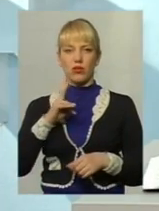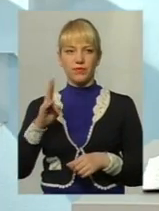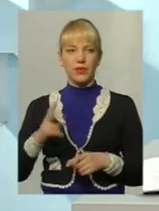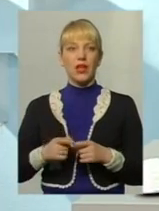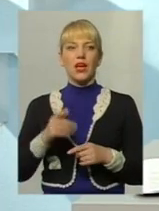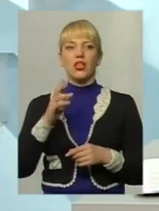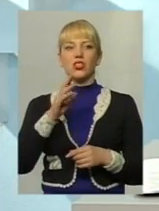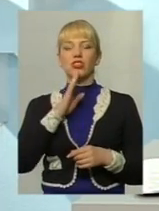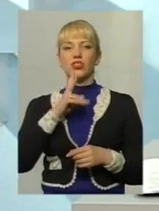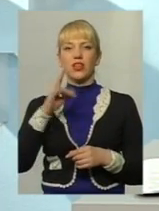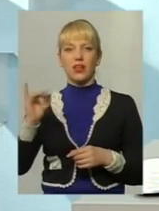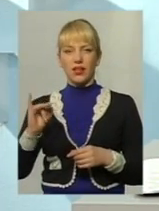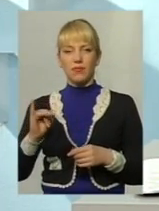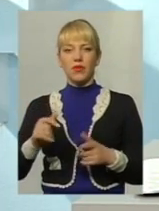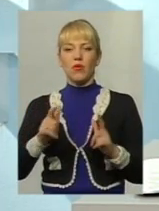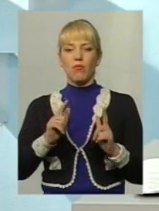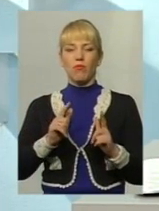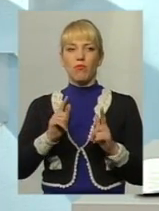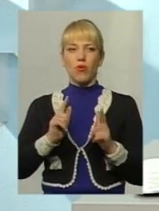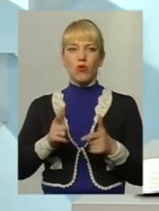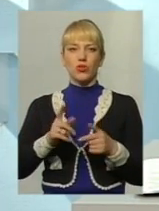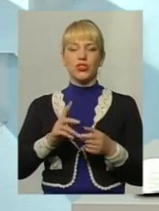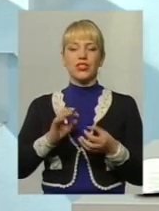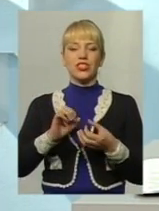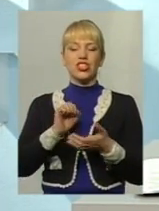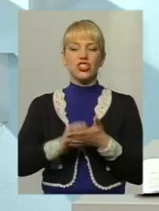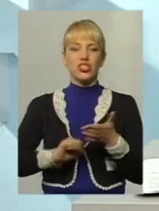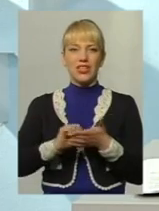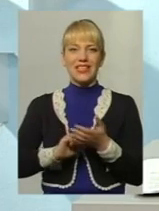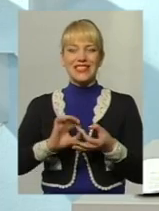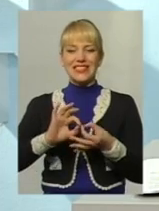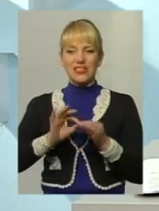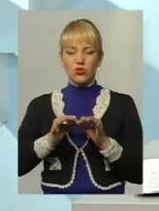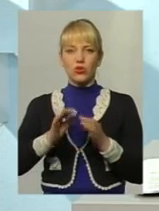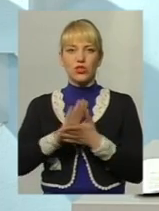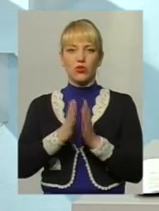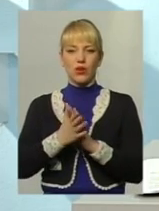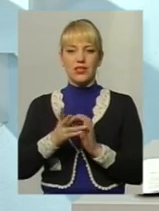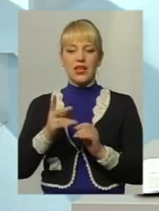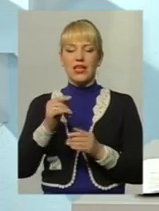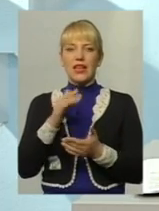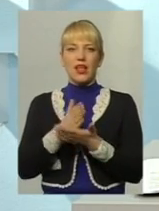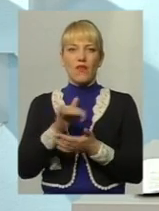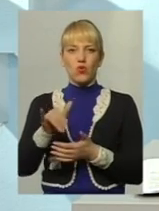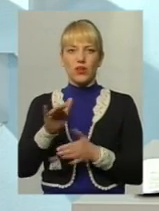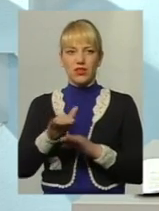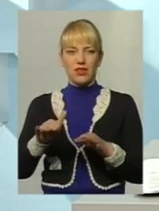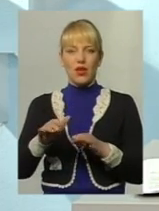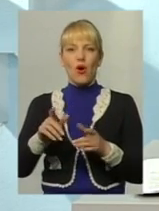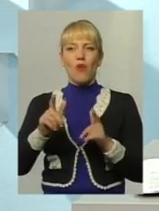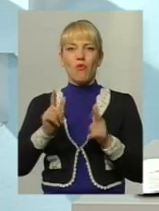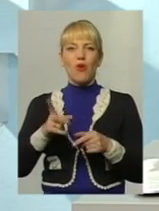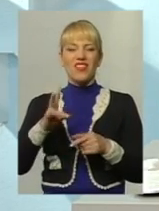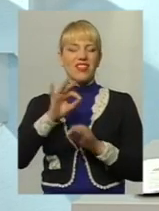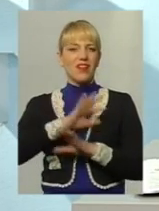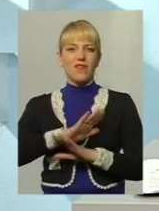жінки погоджуються через скрутну ситуацію і наявність в них дітей неотримані, погоджуються на більш невигідні умови,